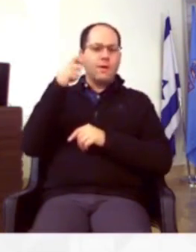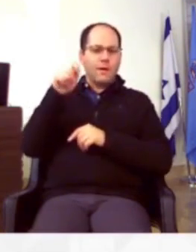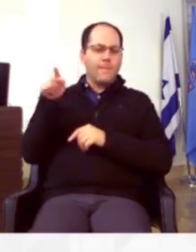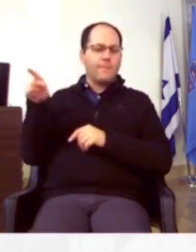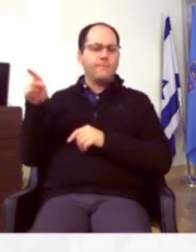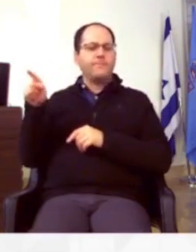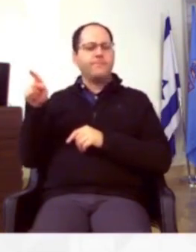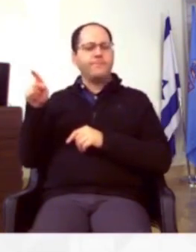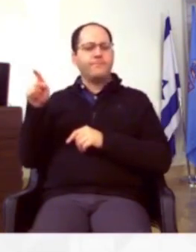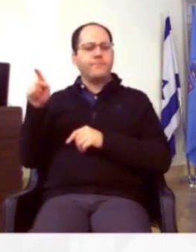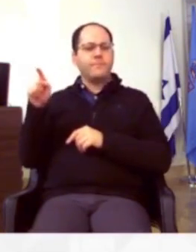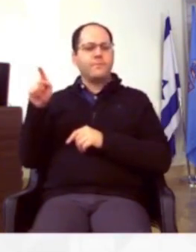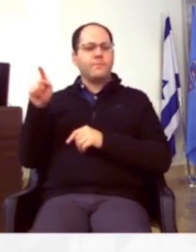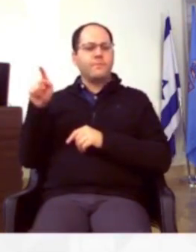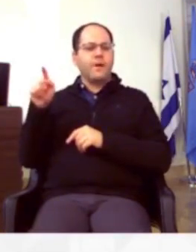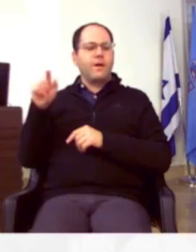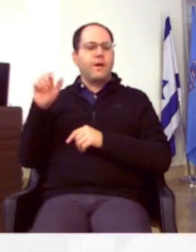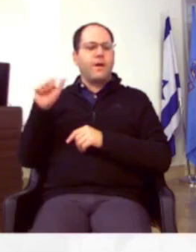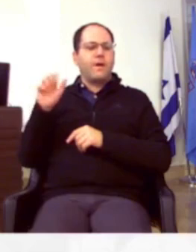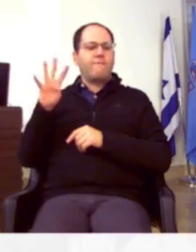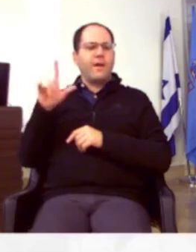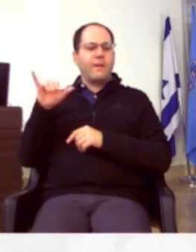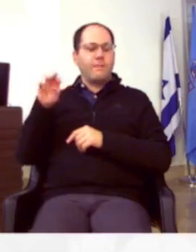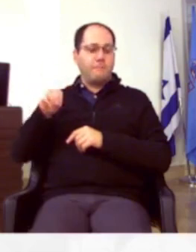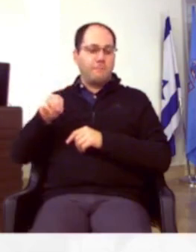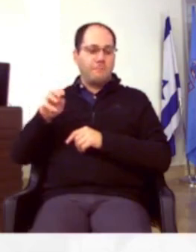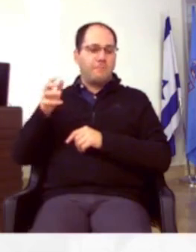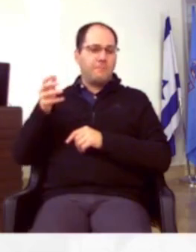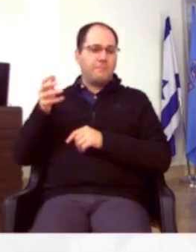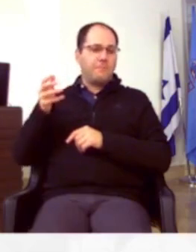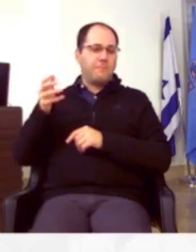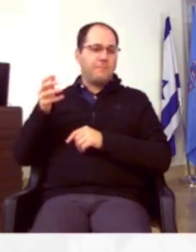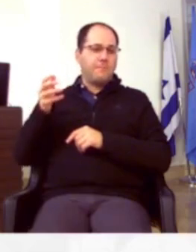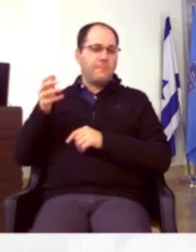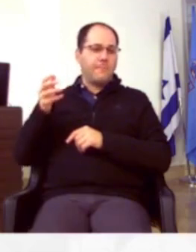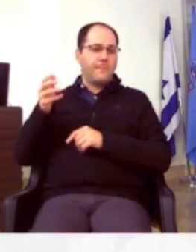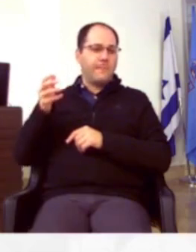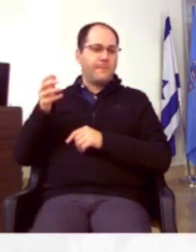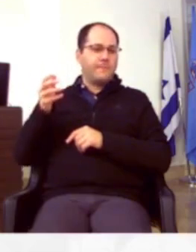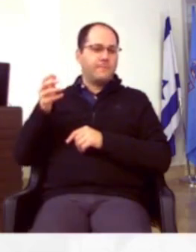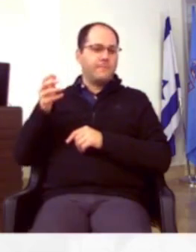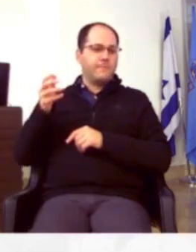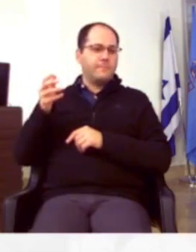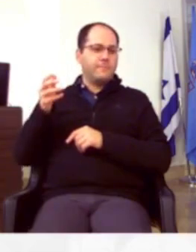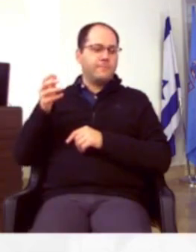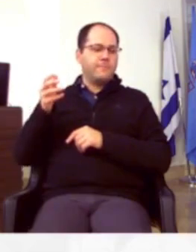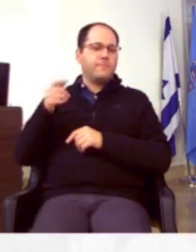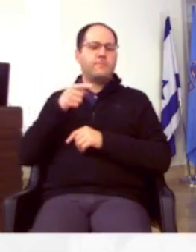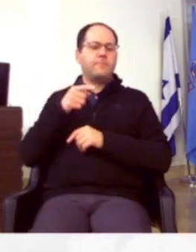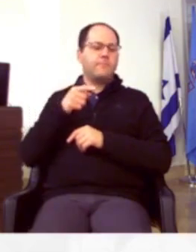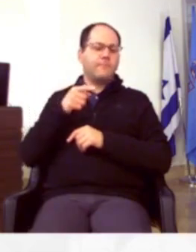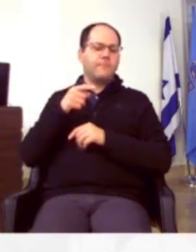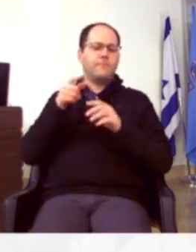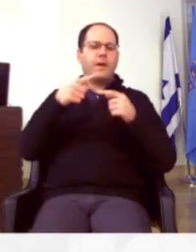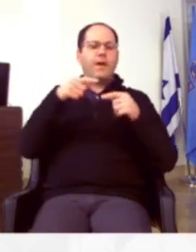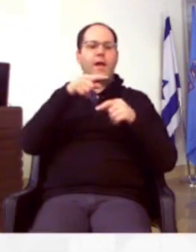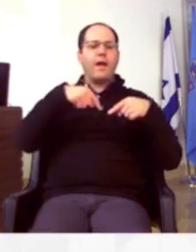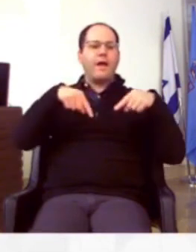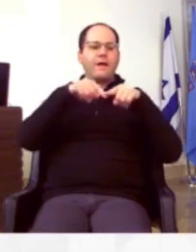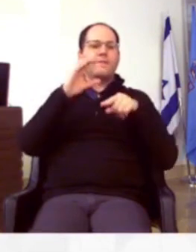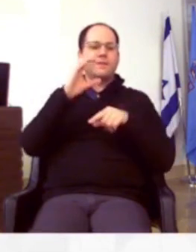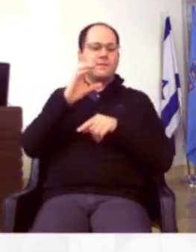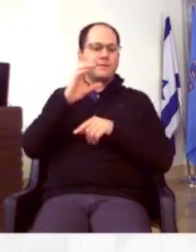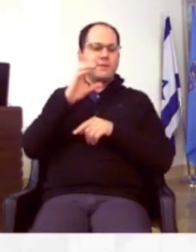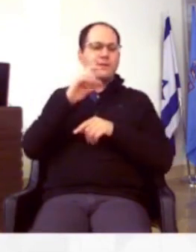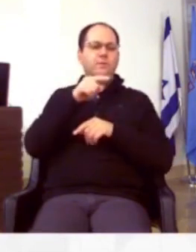המבנים ההבילים יקדימו את העובדות באגף סי לפי הערכה שלנו. אגף סי זה עבודה מאוד מורכבת עם רחיזות בעיריות